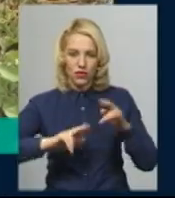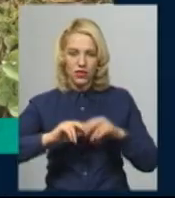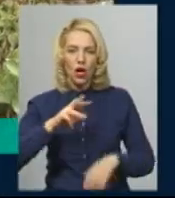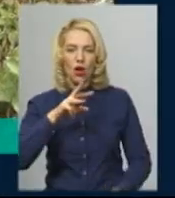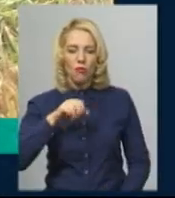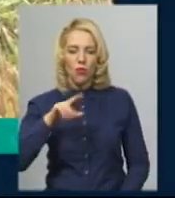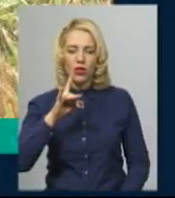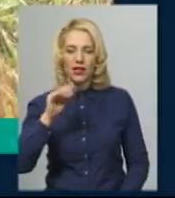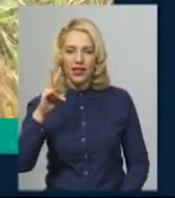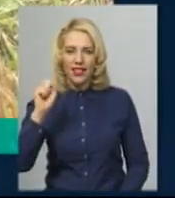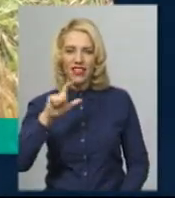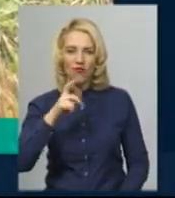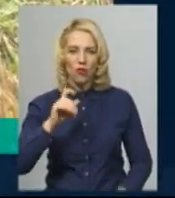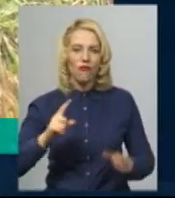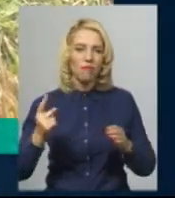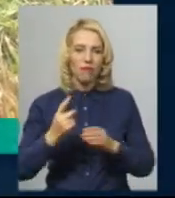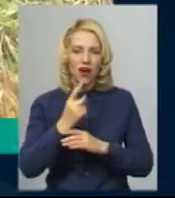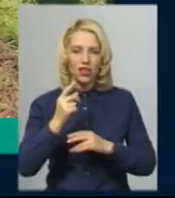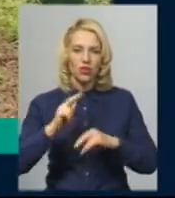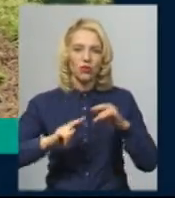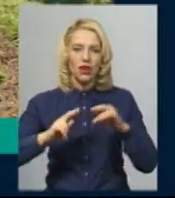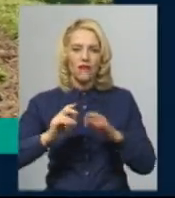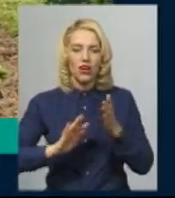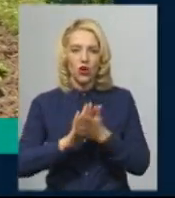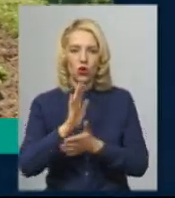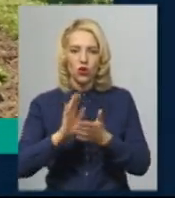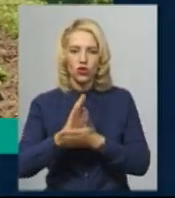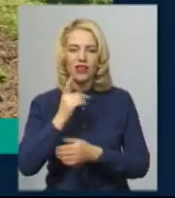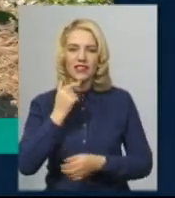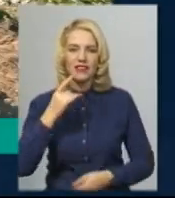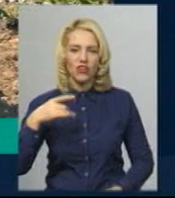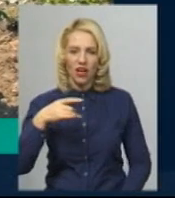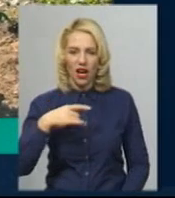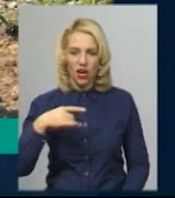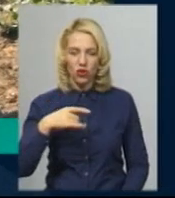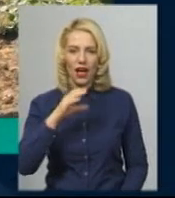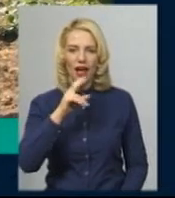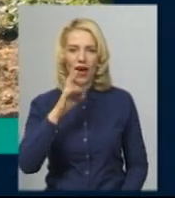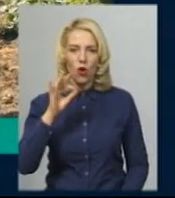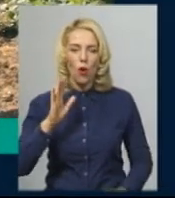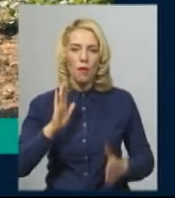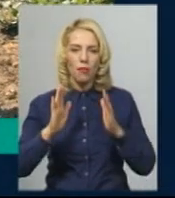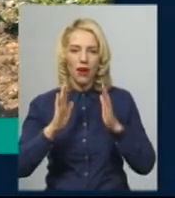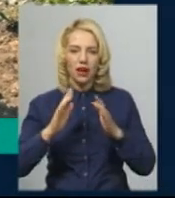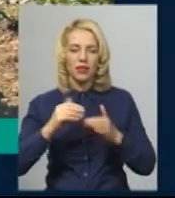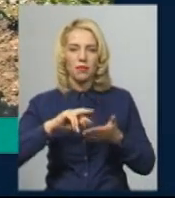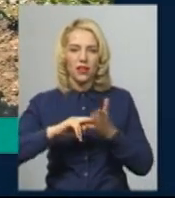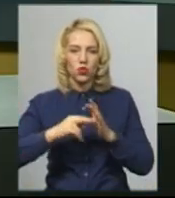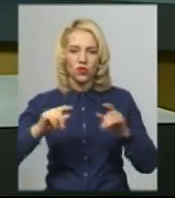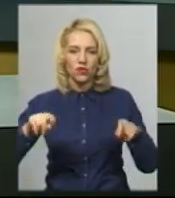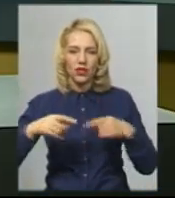почали вирощувати у селі Заслучне Красильського району. Екопарк лікарських рослин планує створити у Старій Ушиці місцевий підприємець.